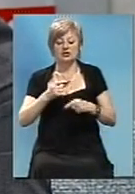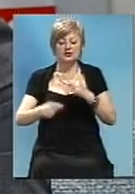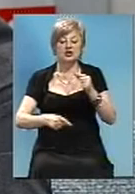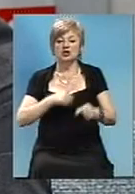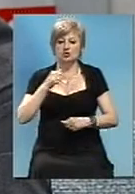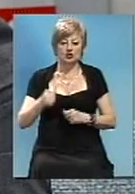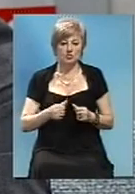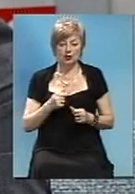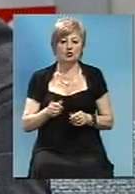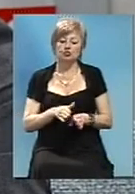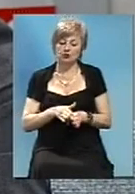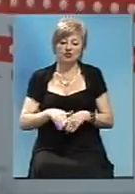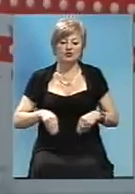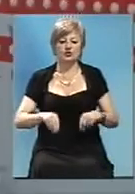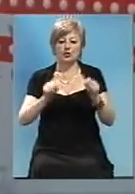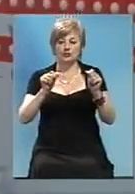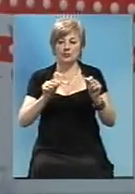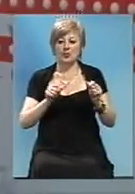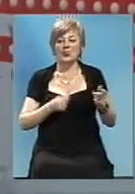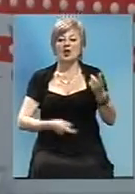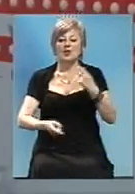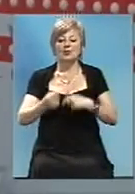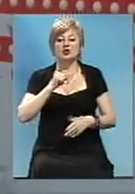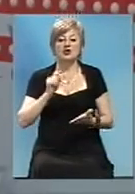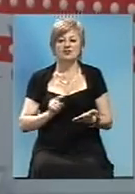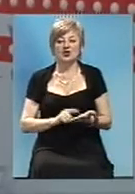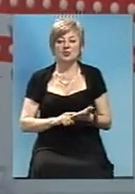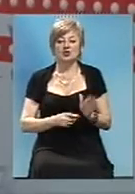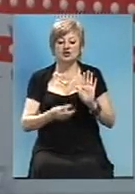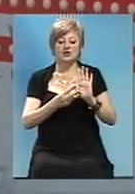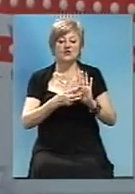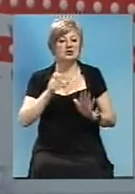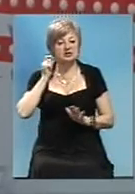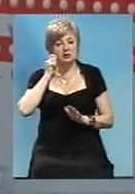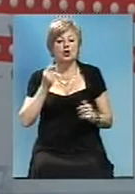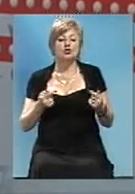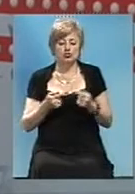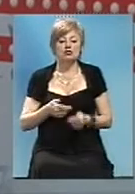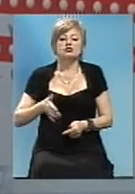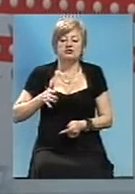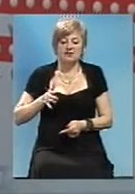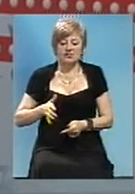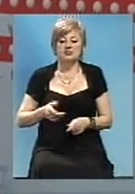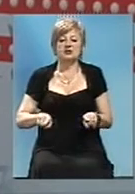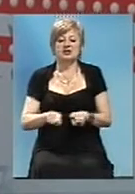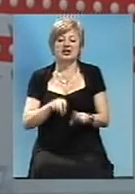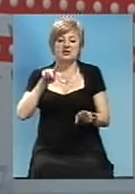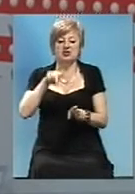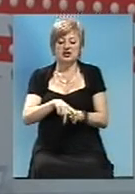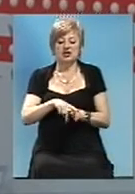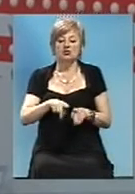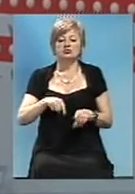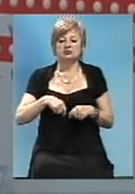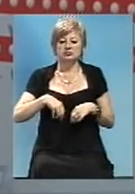закрити питання. Повернемося до запитання, яке я поставила 8 років. Точно витримає з таким навантаженням, з війною на